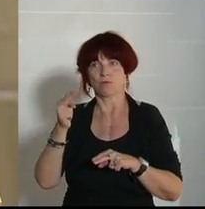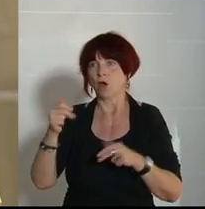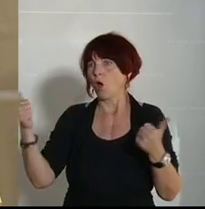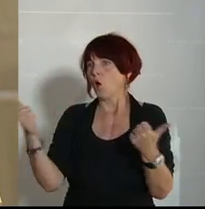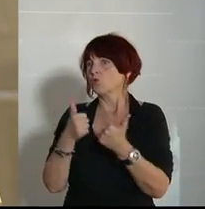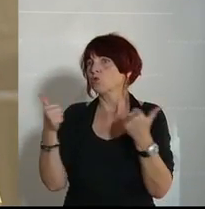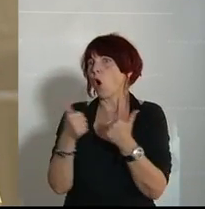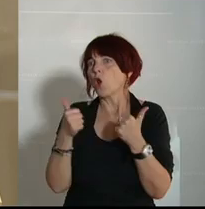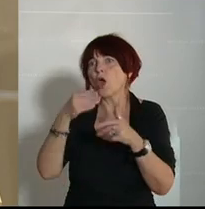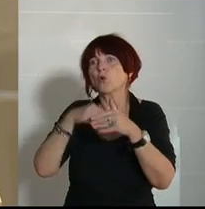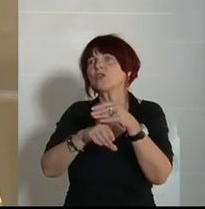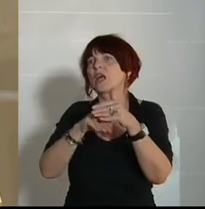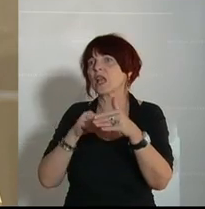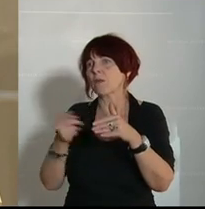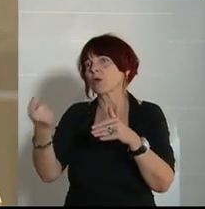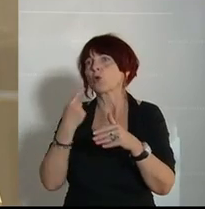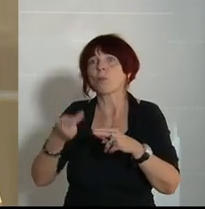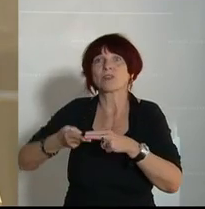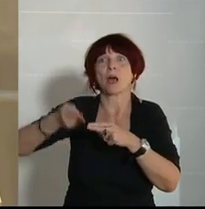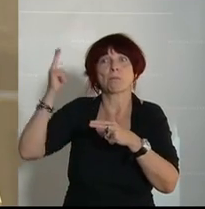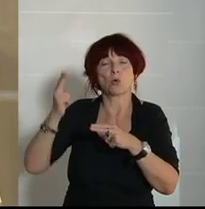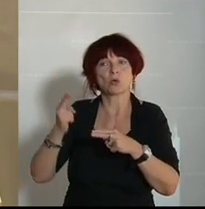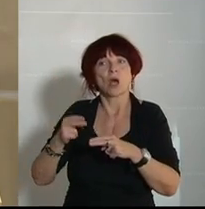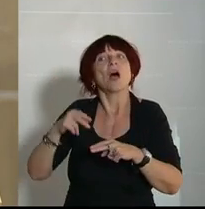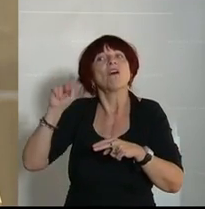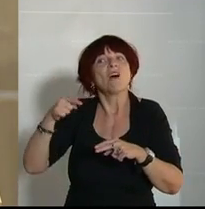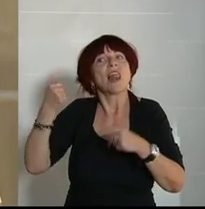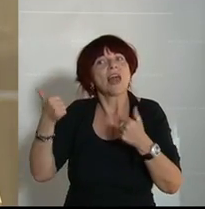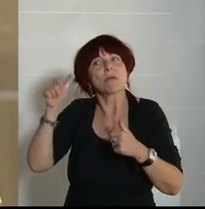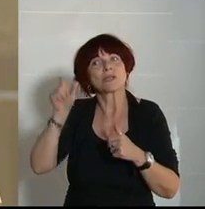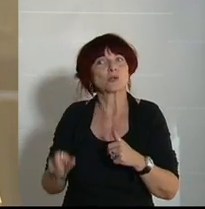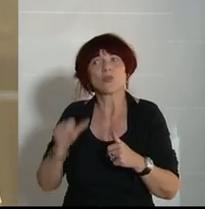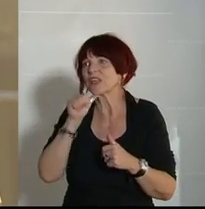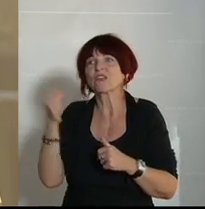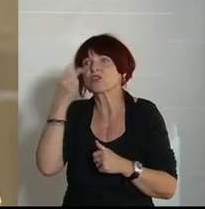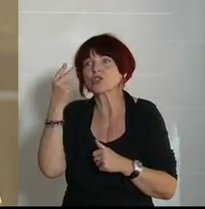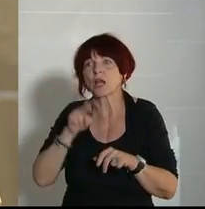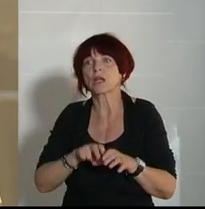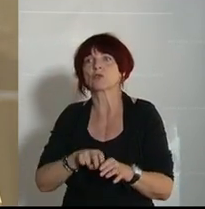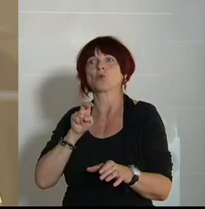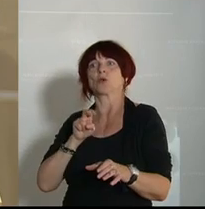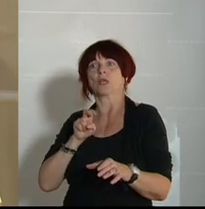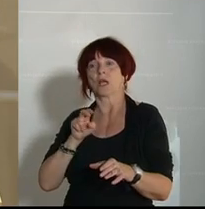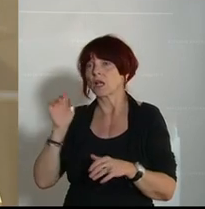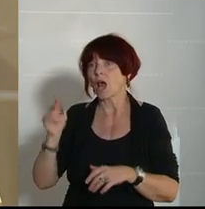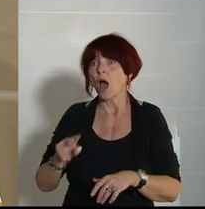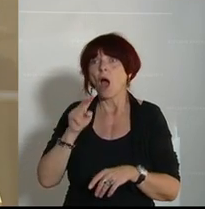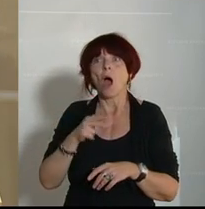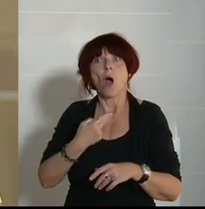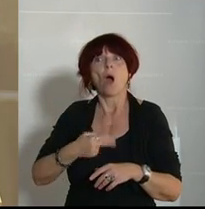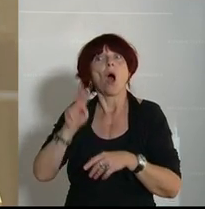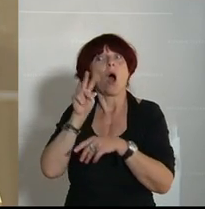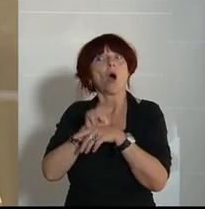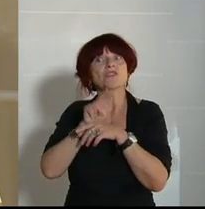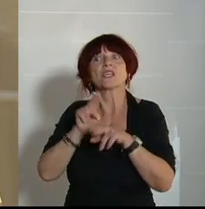kaputt gemacht werden, weil jemand nicht in der Lage ist zu verstehen, dass er zurücktreten muss. Sein Aufsichtsrat versteht es auch nicht, es kommt das Nächste